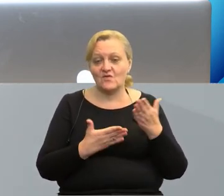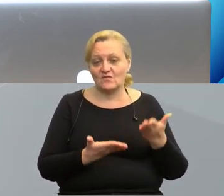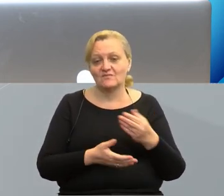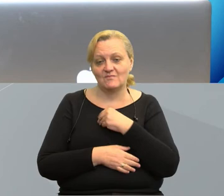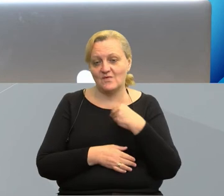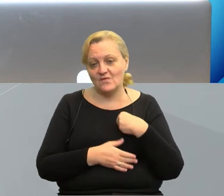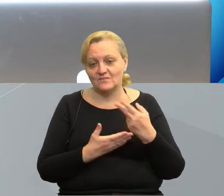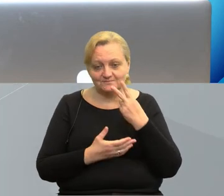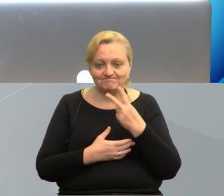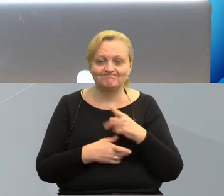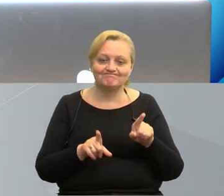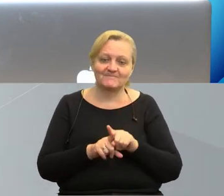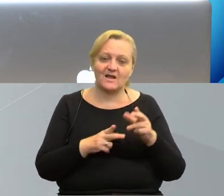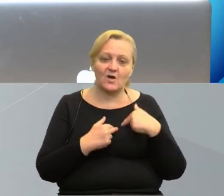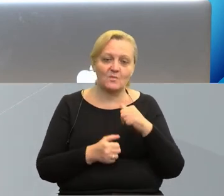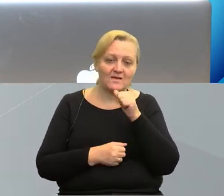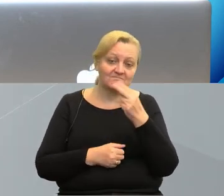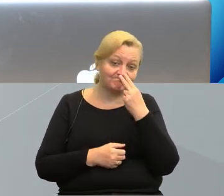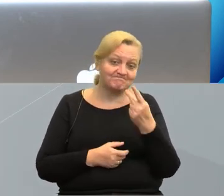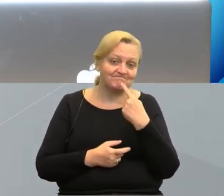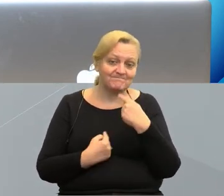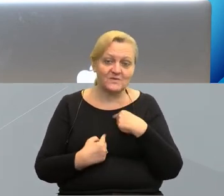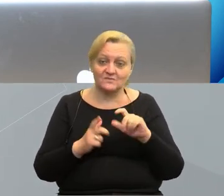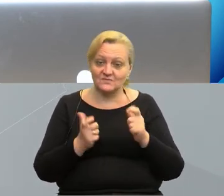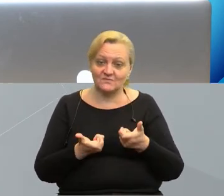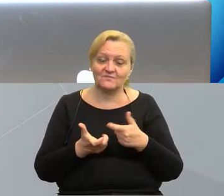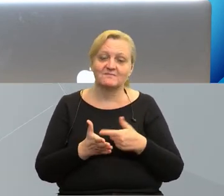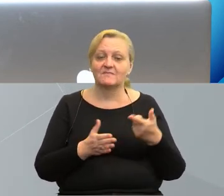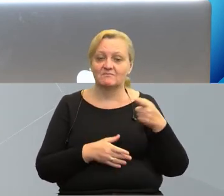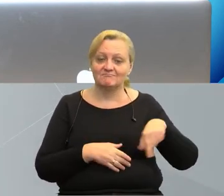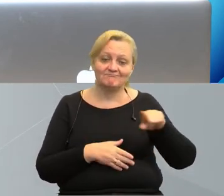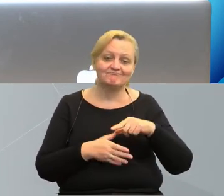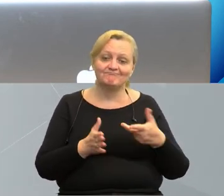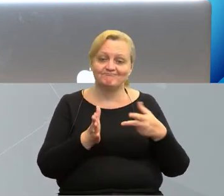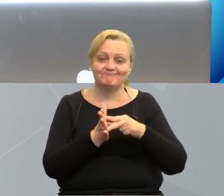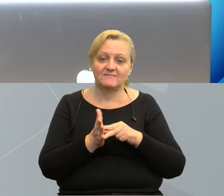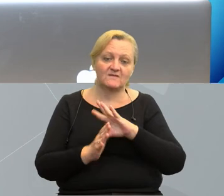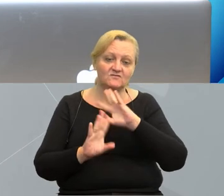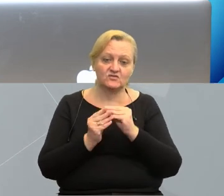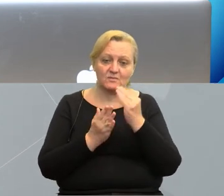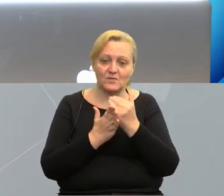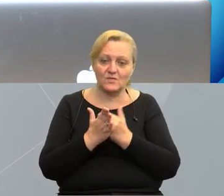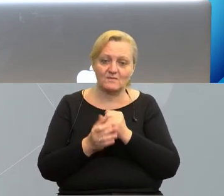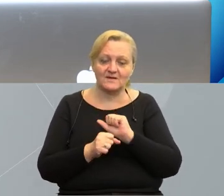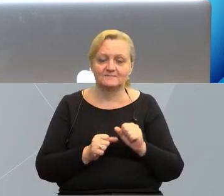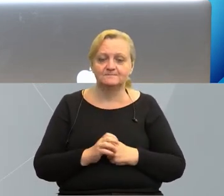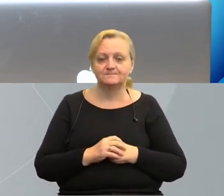polskiego oraz Komisji Europejskiej, która ostatecznie zatwierdza wszystkie programy.